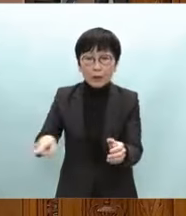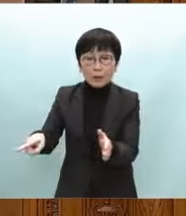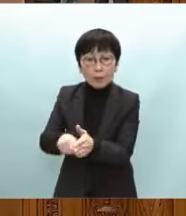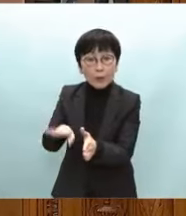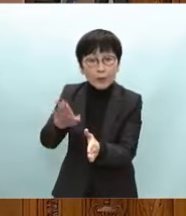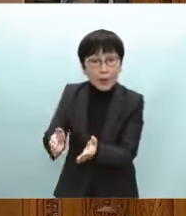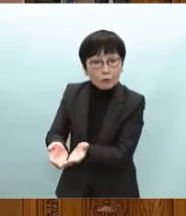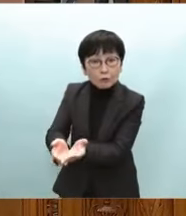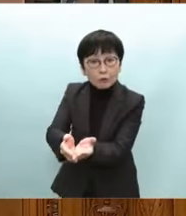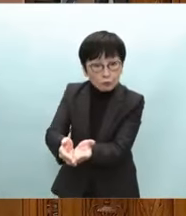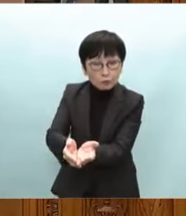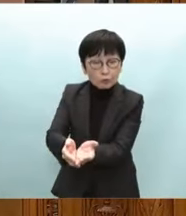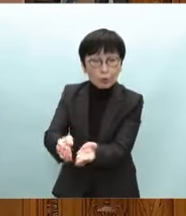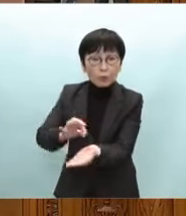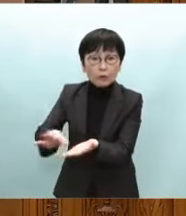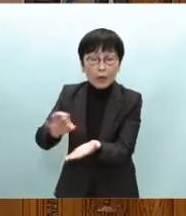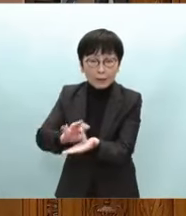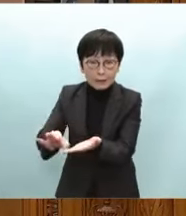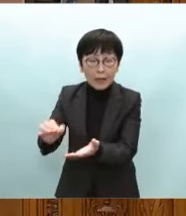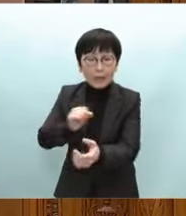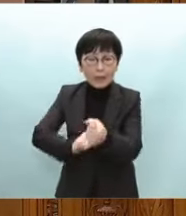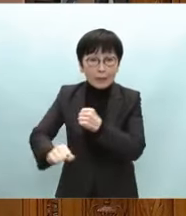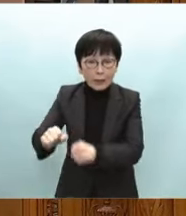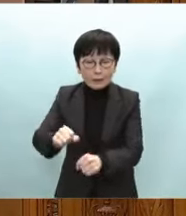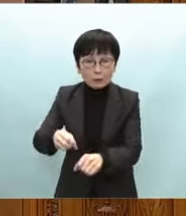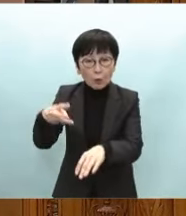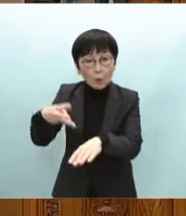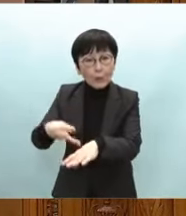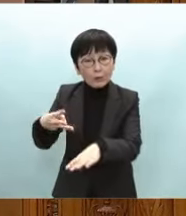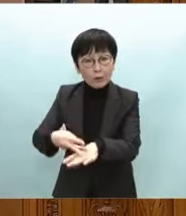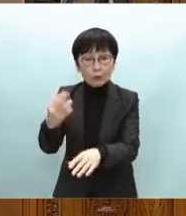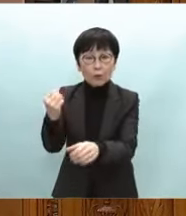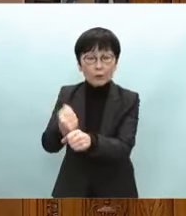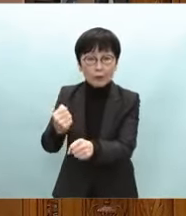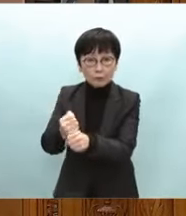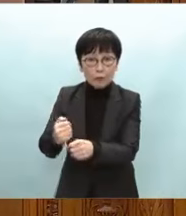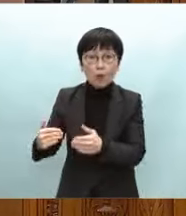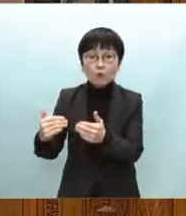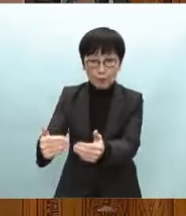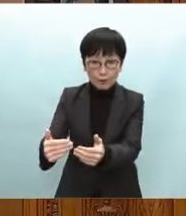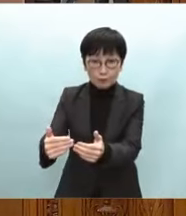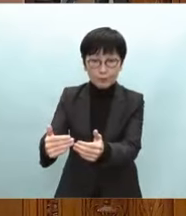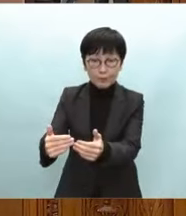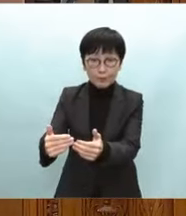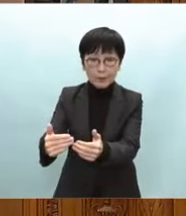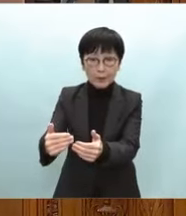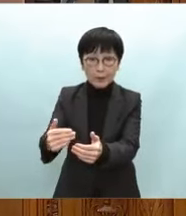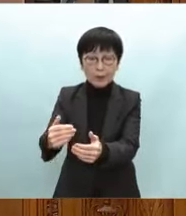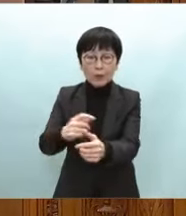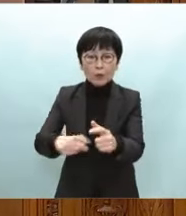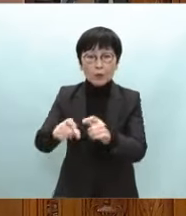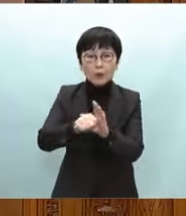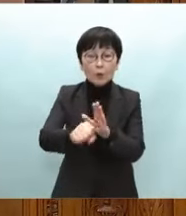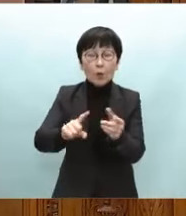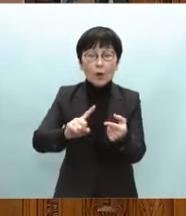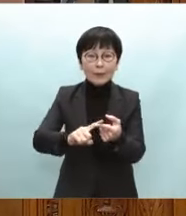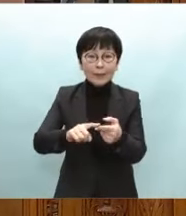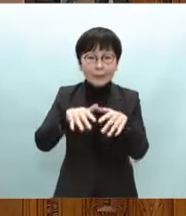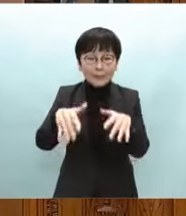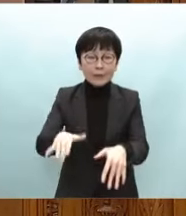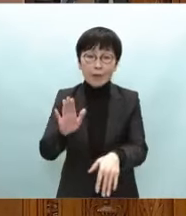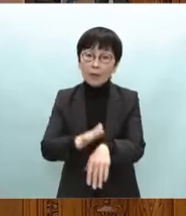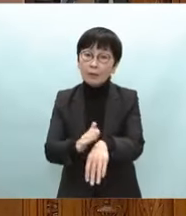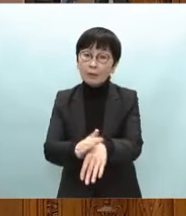船舶を活用した活動マニュアルの策定等を進めるとともにより効果的な体制のあり方につ